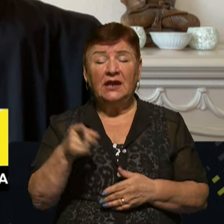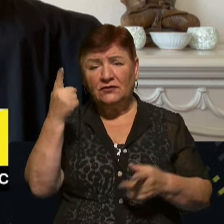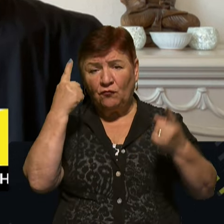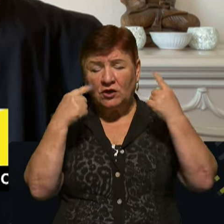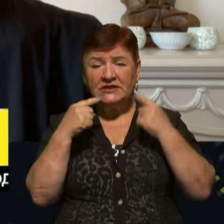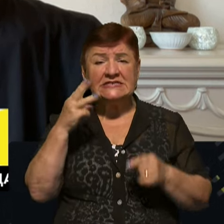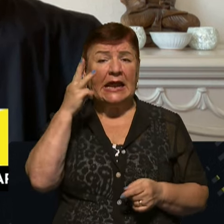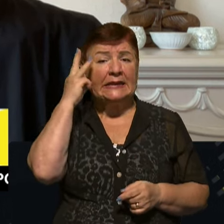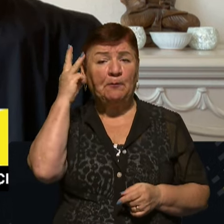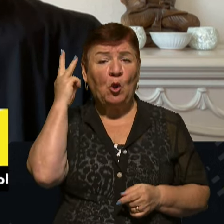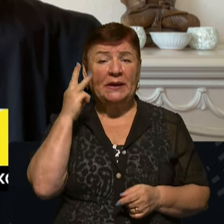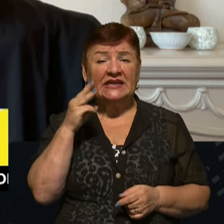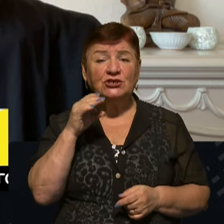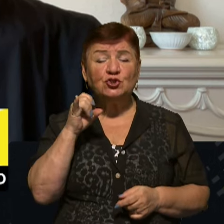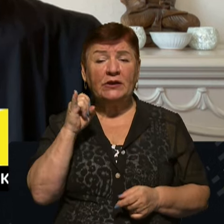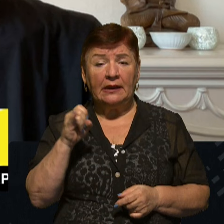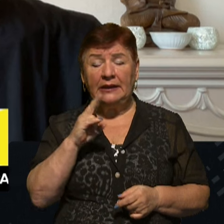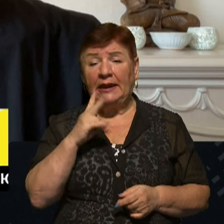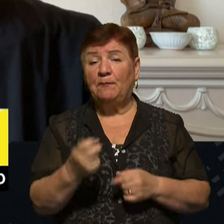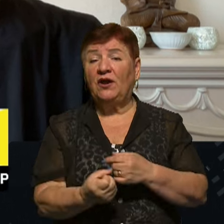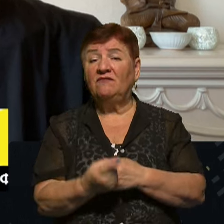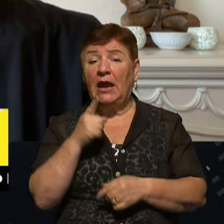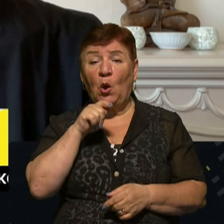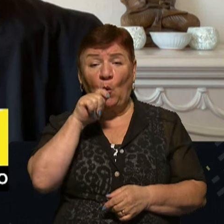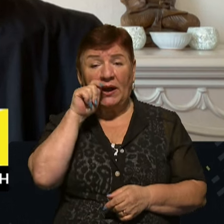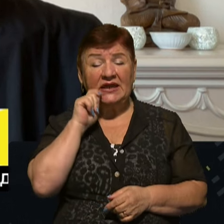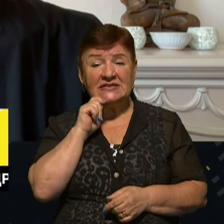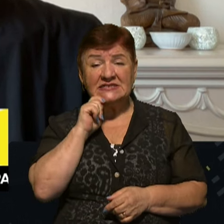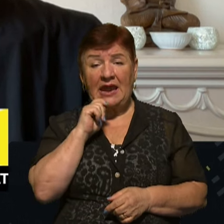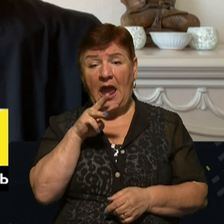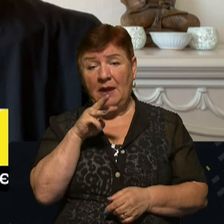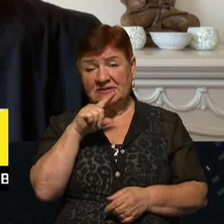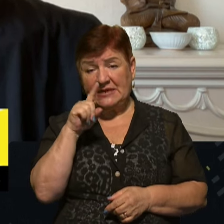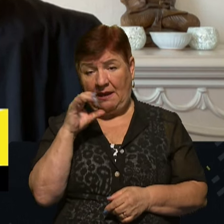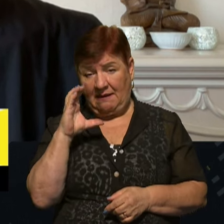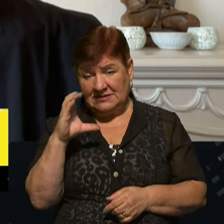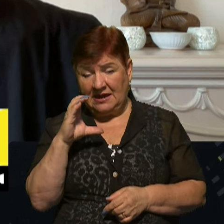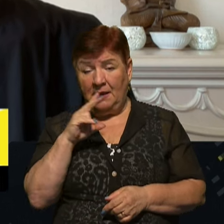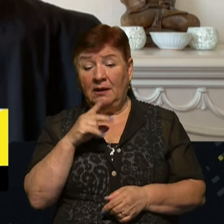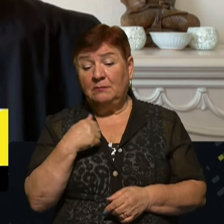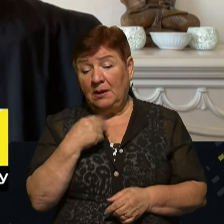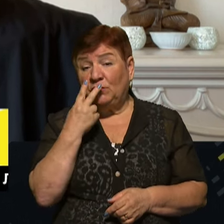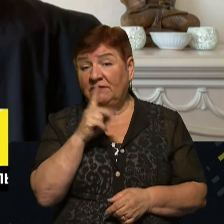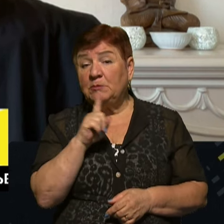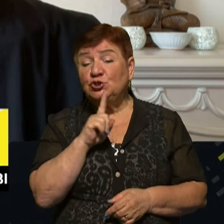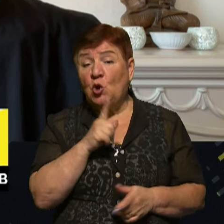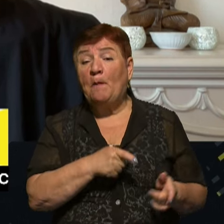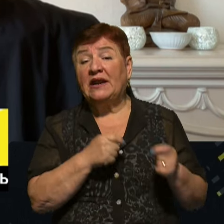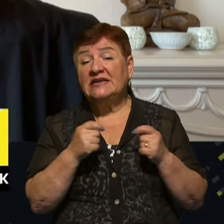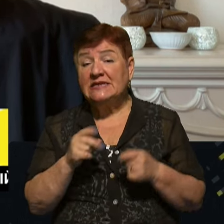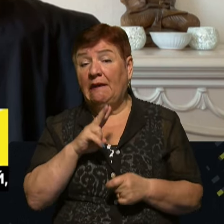дипломатичної, яке проявляє, власне, український МЗС. Ну, подивимося, чи воно принесе якийсь результат. Питання, що тут, кажу,